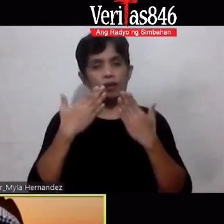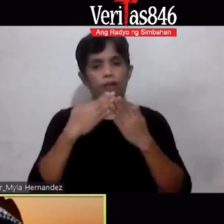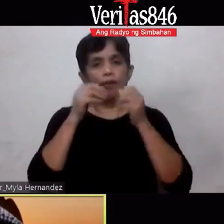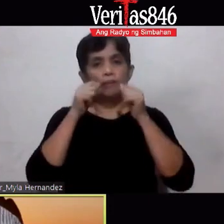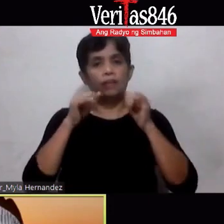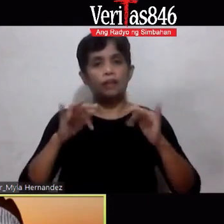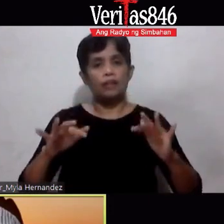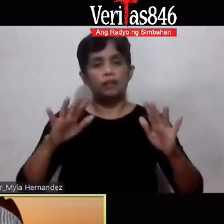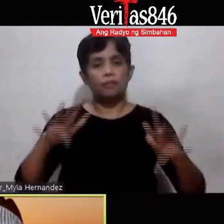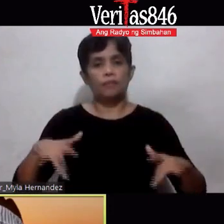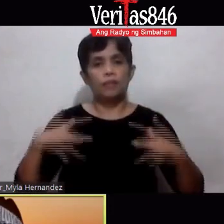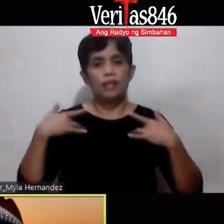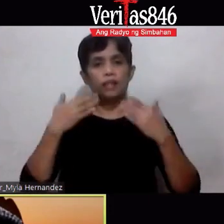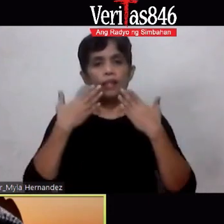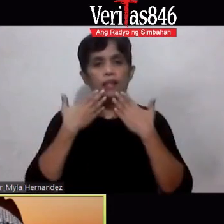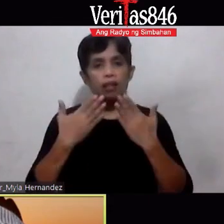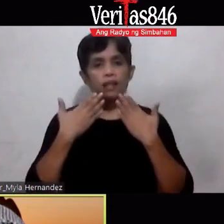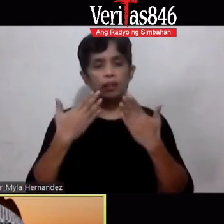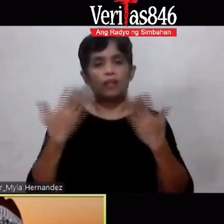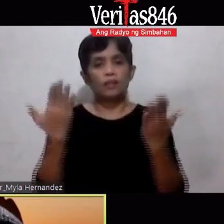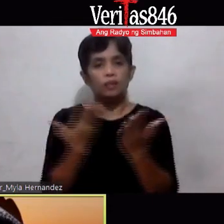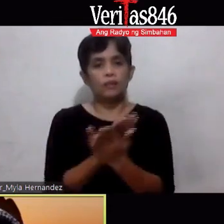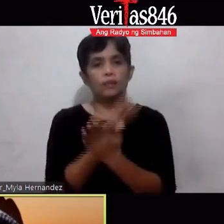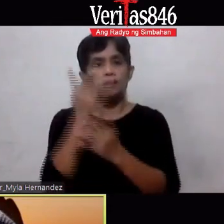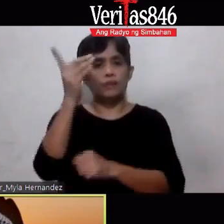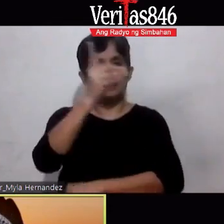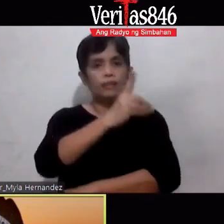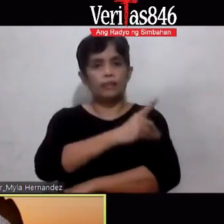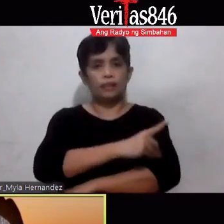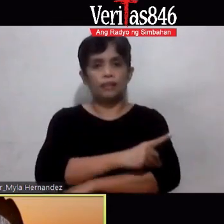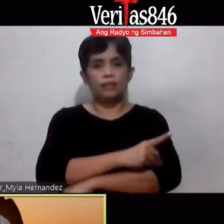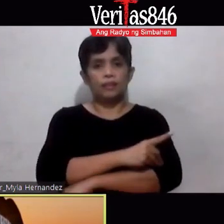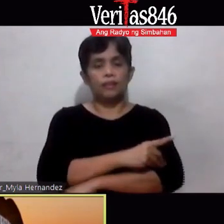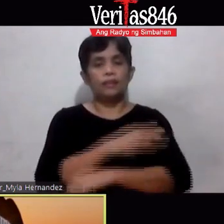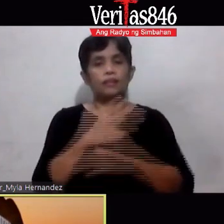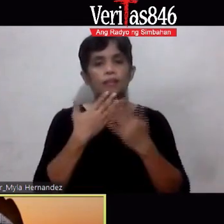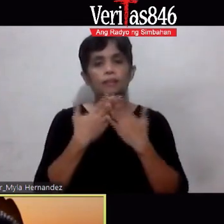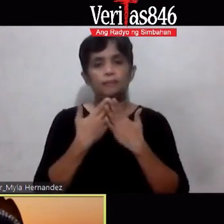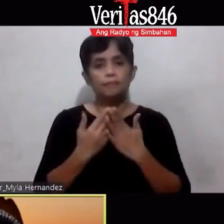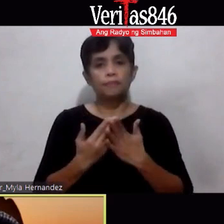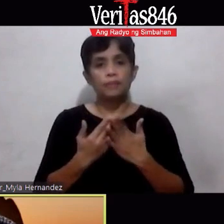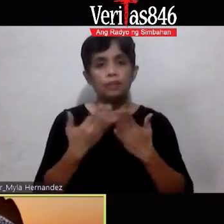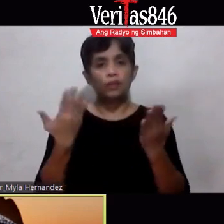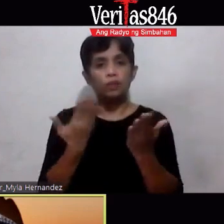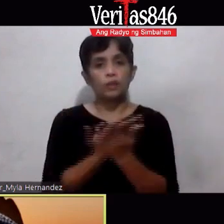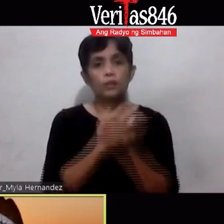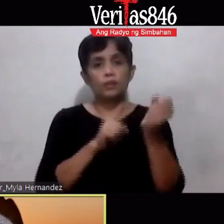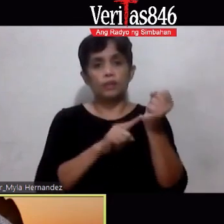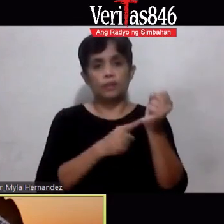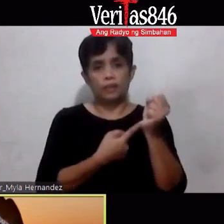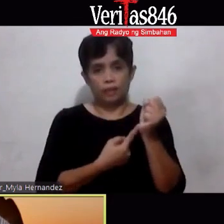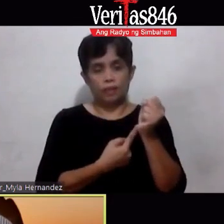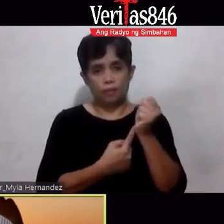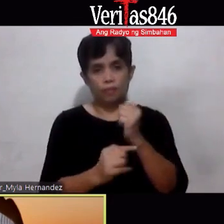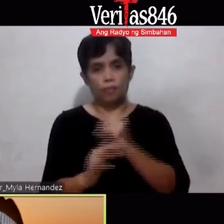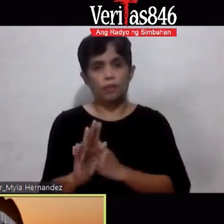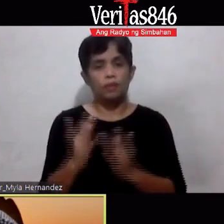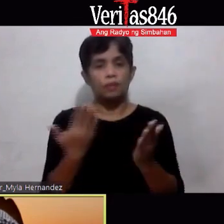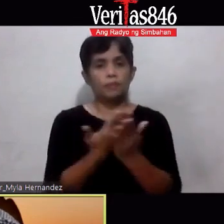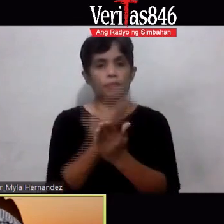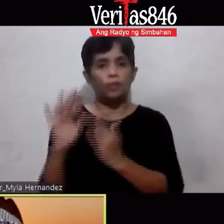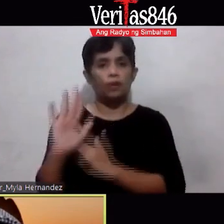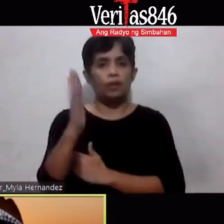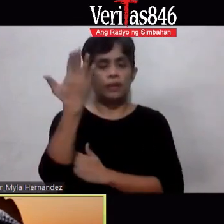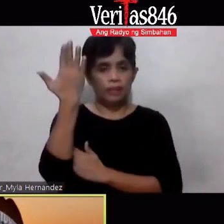Sa pagpapala ng buhay Maraming salamat Sa bagong araw Bagong Bagong pasimula Bagong umaga Bagong pagkakataon